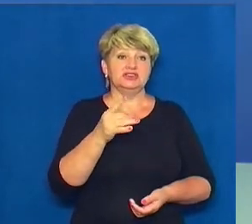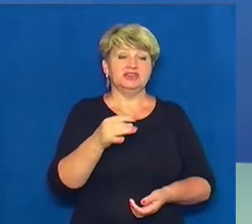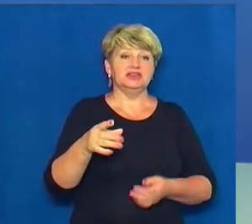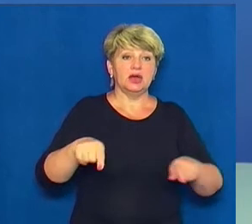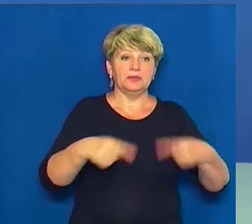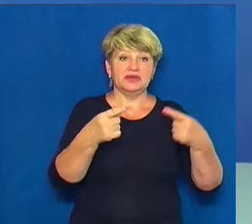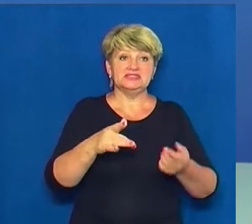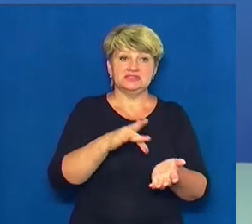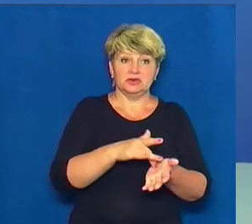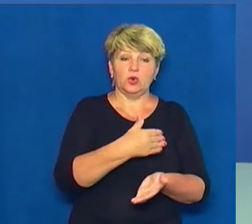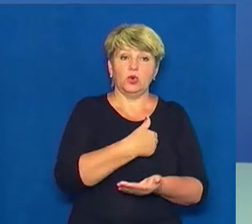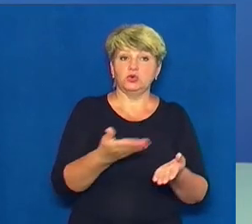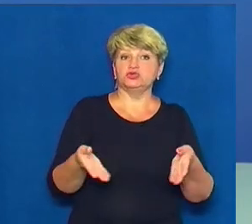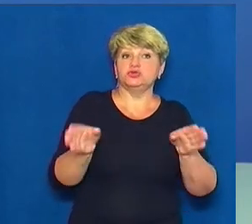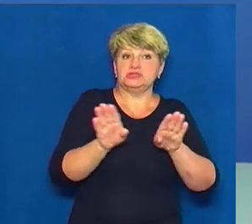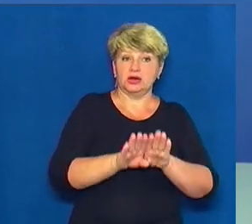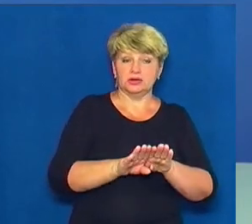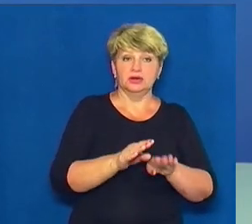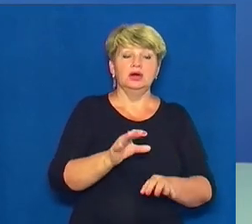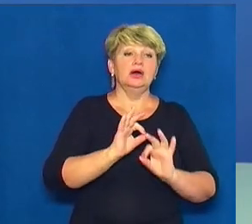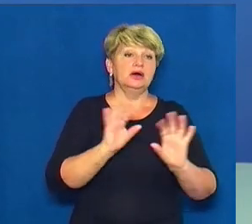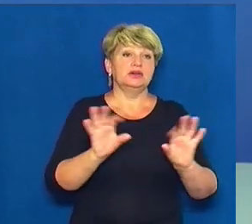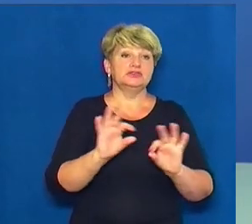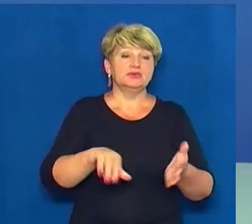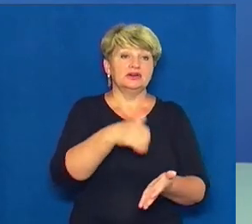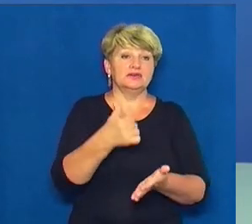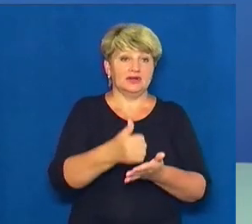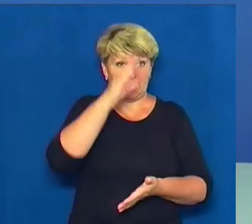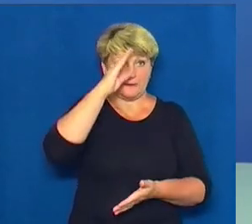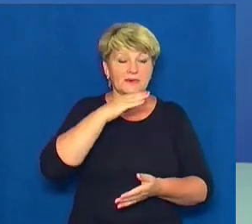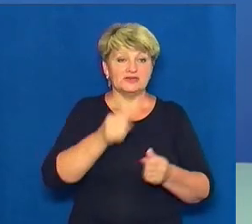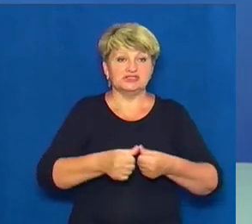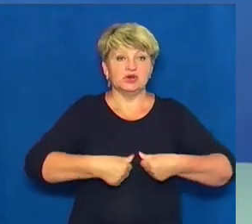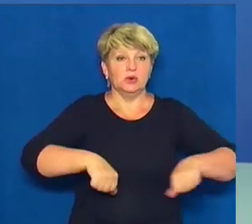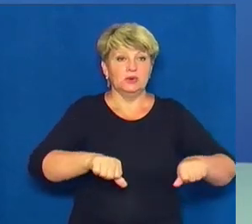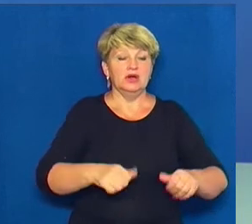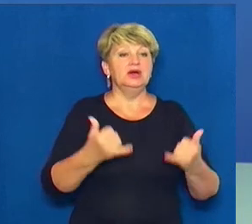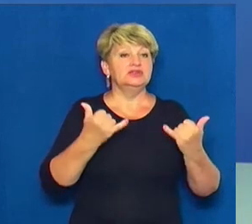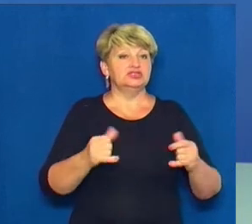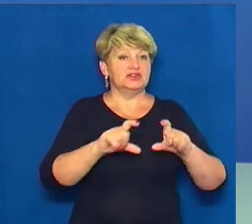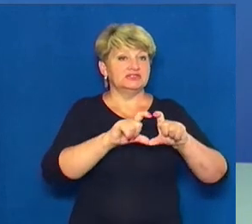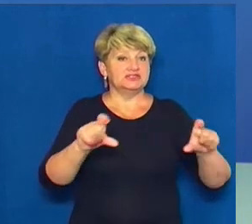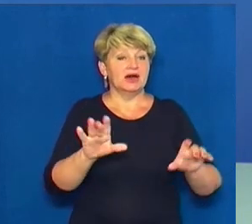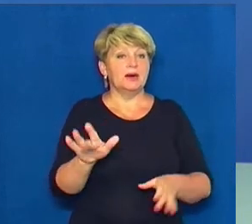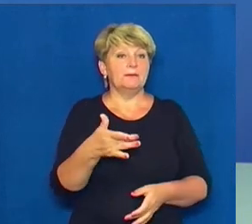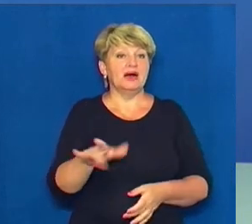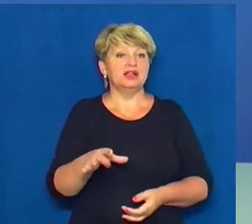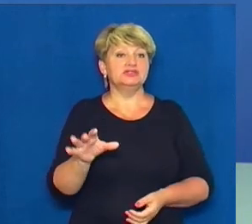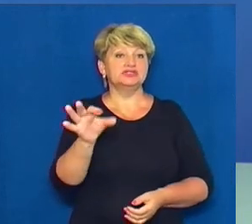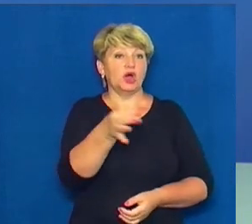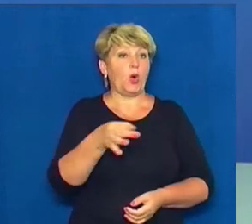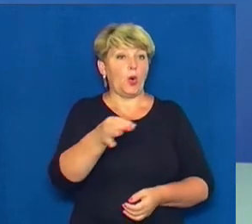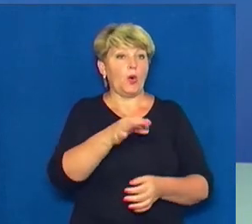хочуть закрити, розповів Суспільному голова Батьківського комітету установи Олег Бунь. Нині заклад перебуває на балансі області,